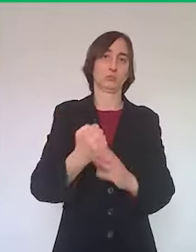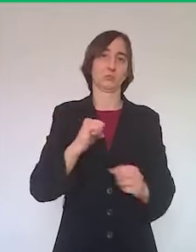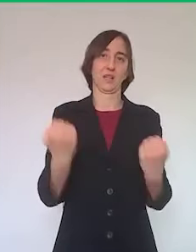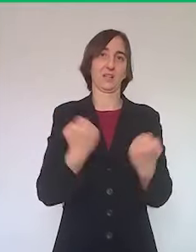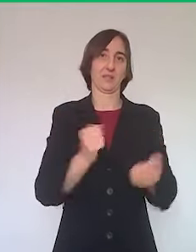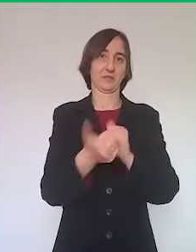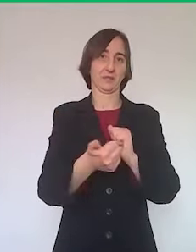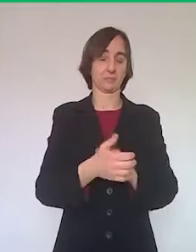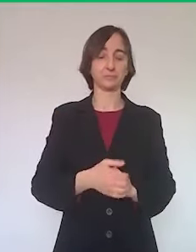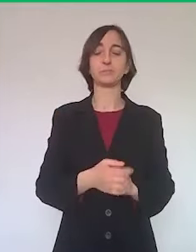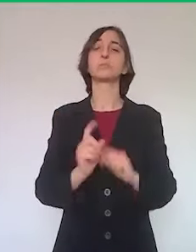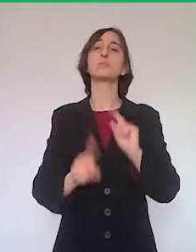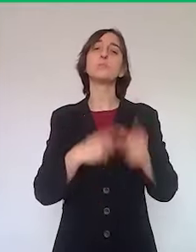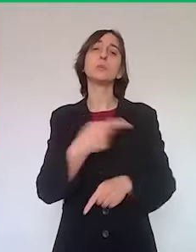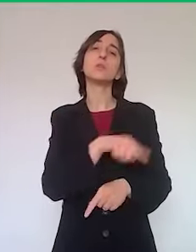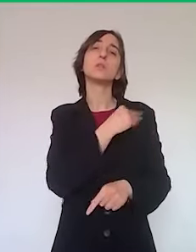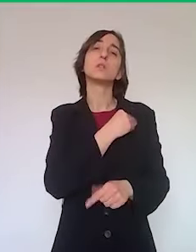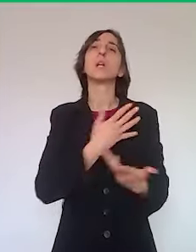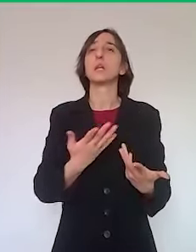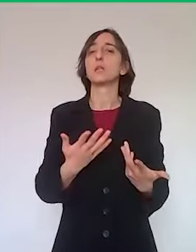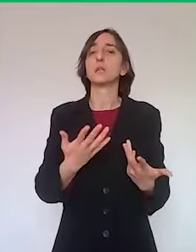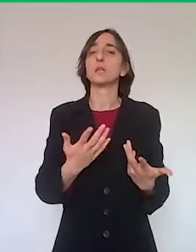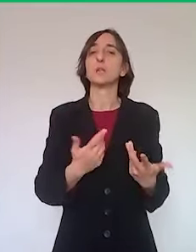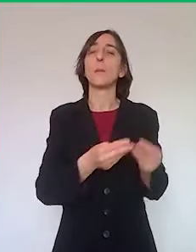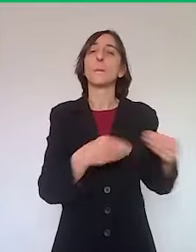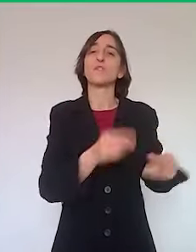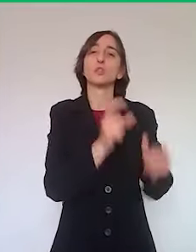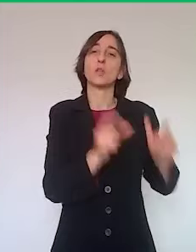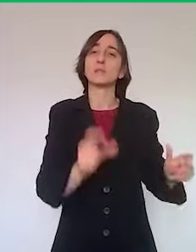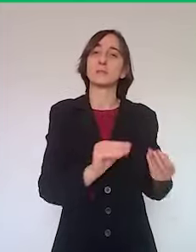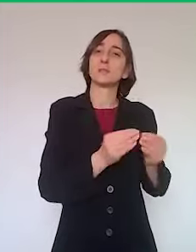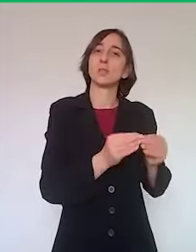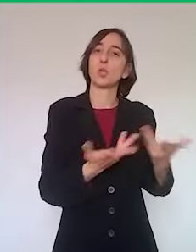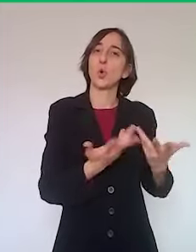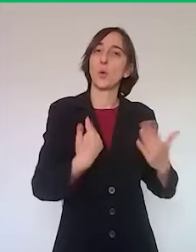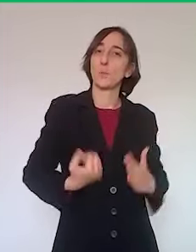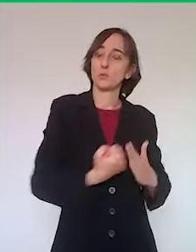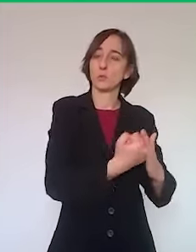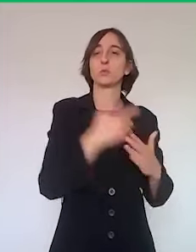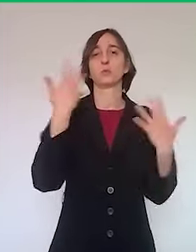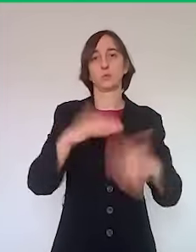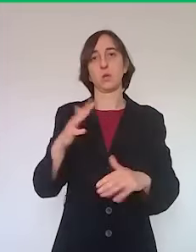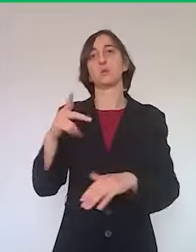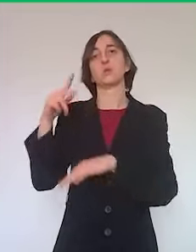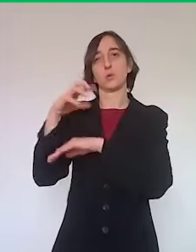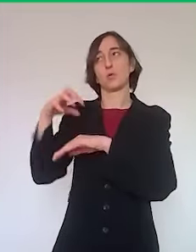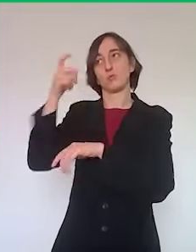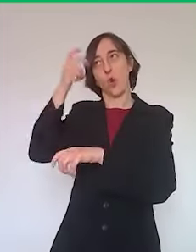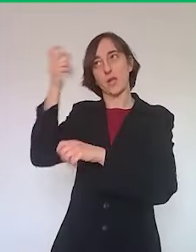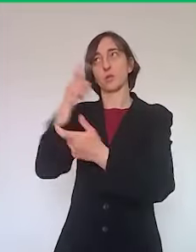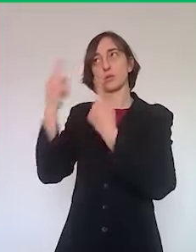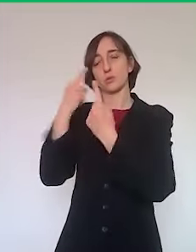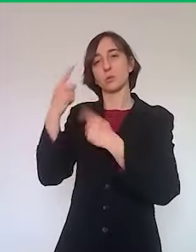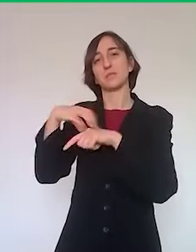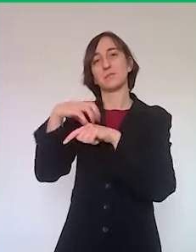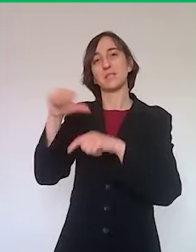sport che cos'è possibile fare, noi stiamo discutendo col governo di questo, c'è stato un impegno da parte del Ministro Spadafora perché il bonus dei